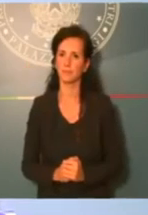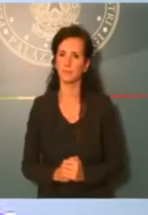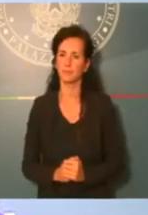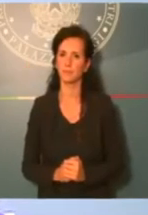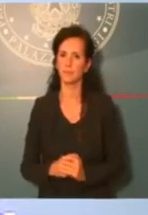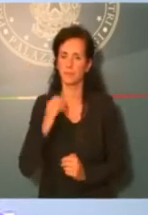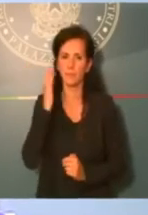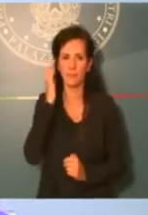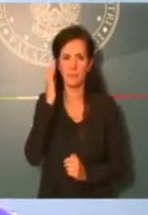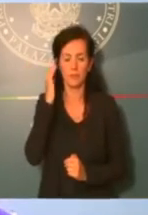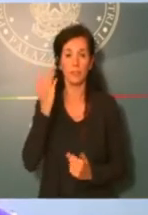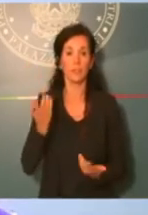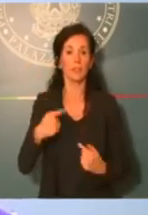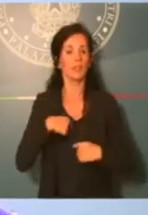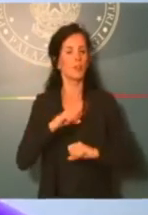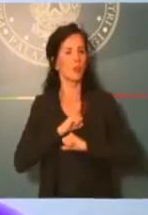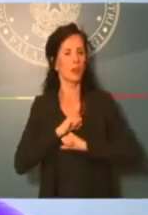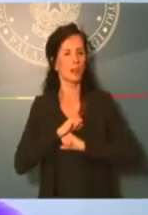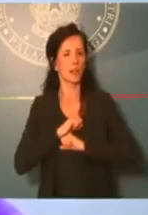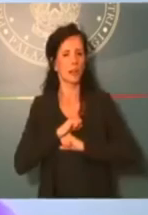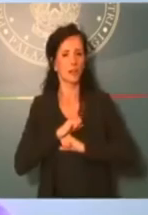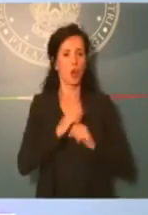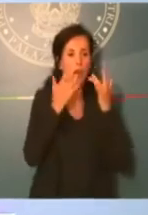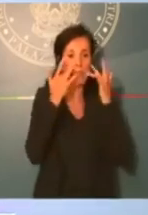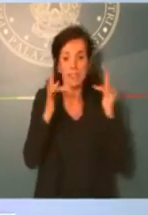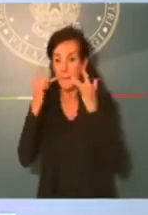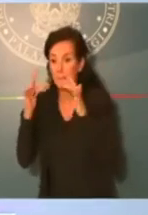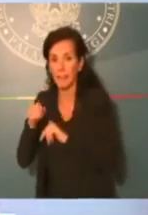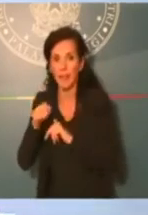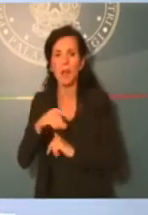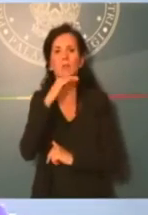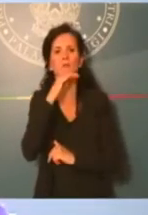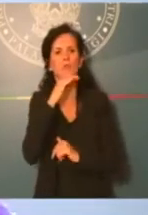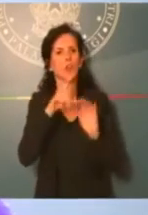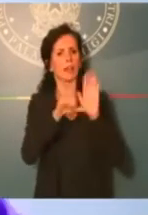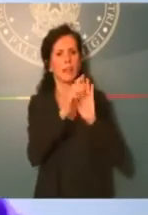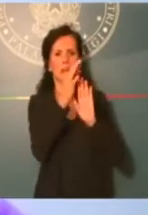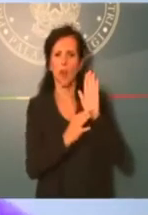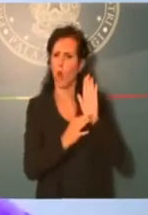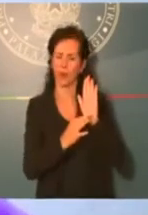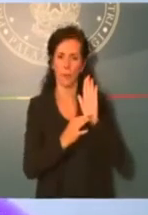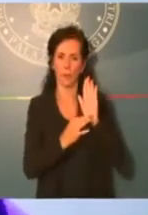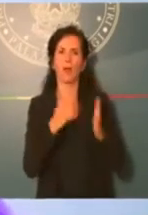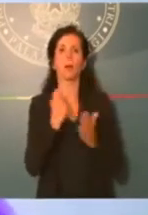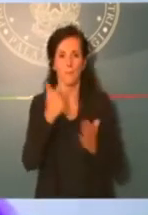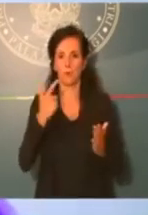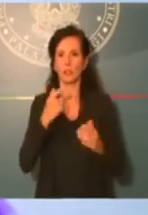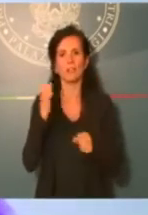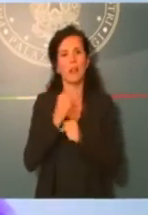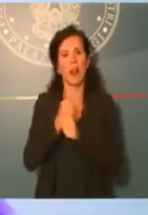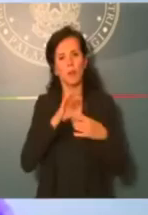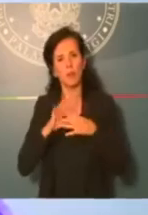anche qui io credo che per semplificare non siano sufficienti le norme, serve un grande lavoro in sinergia, non solo quello che